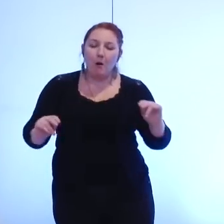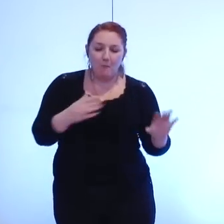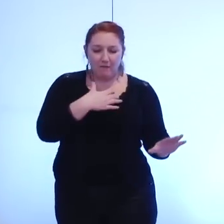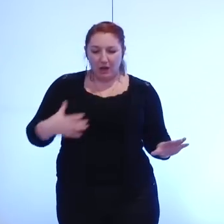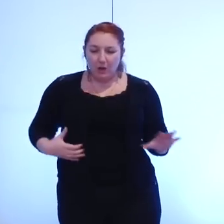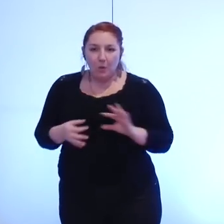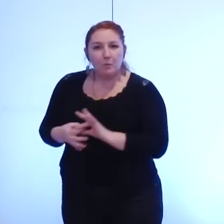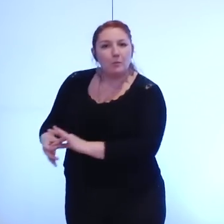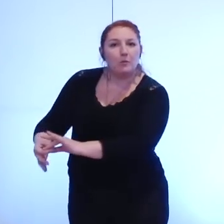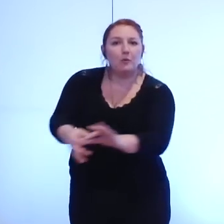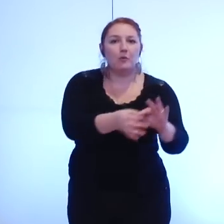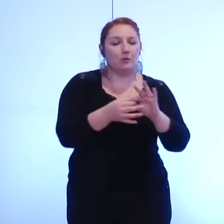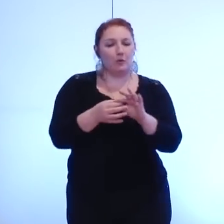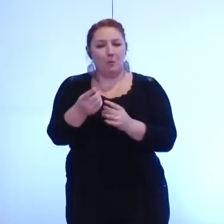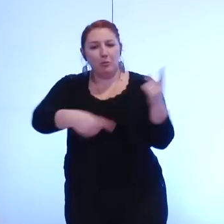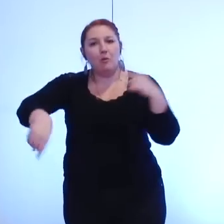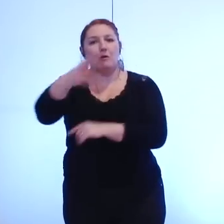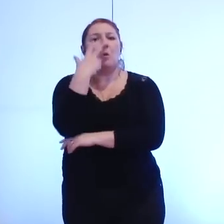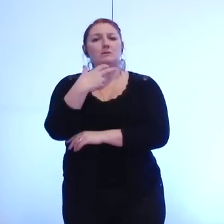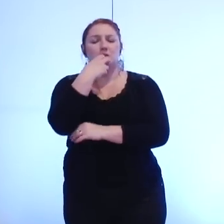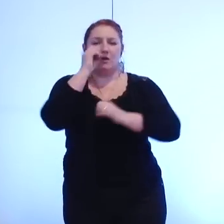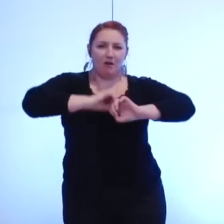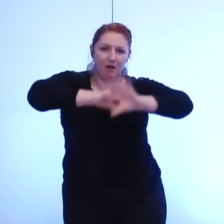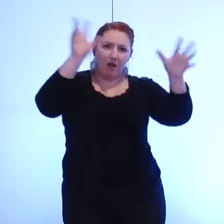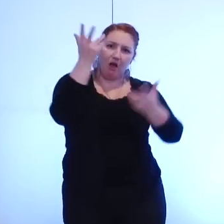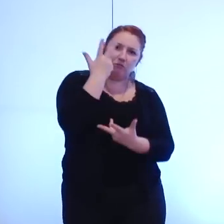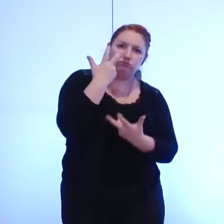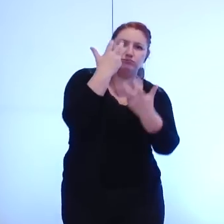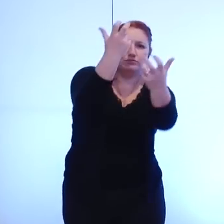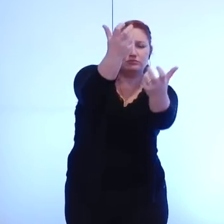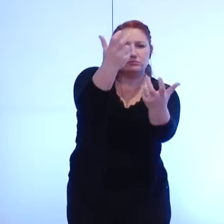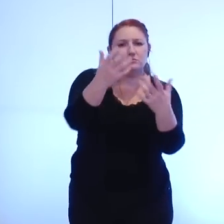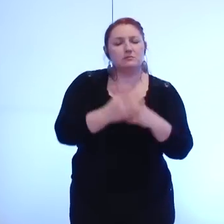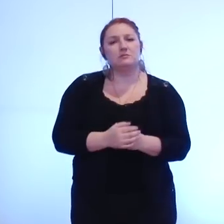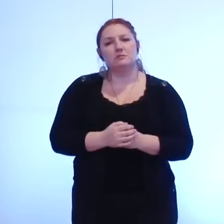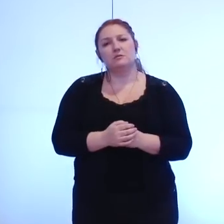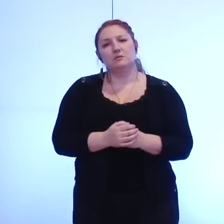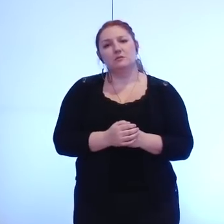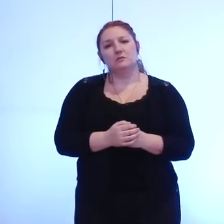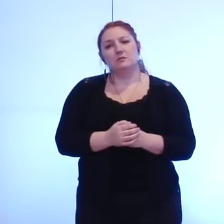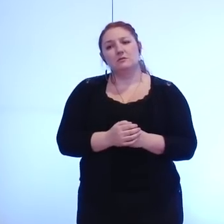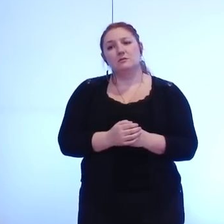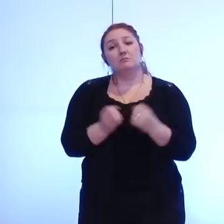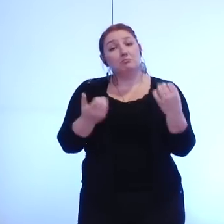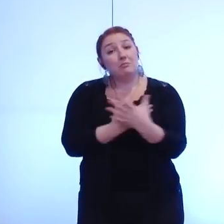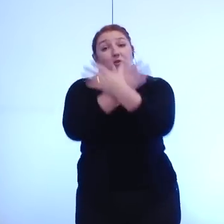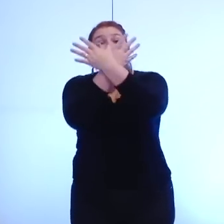concitoyens une meilleure lisibilité de là où ils trouveront demain la réponse c'est cela la fabrication métropolitaine et